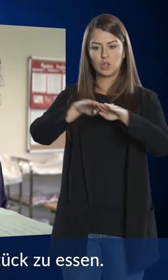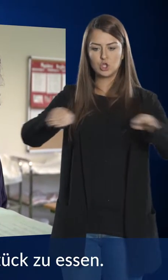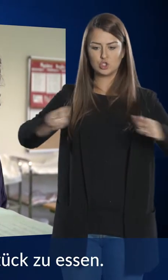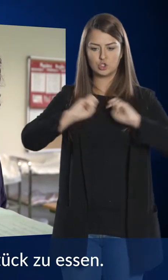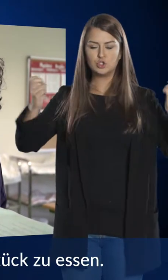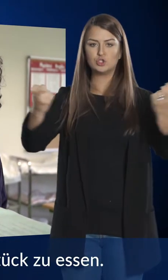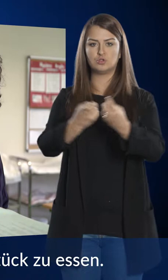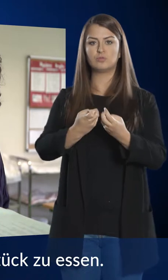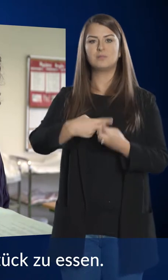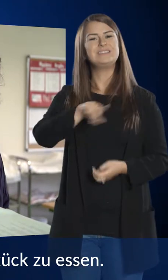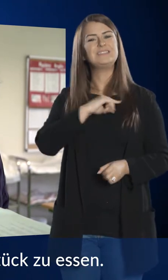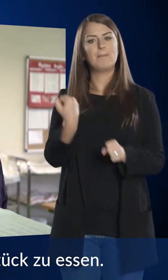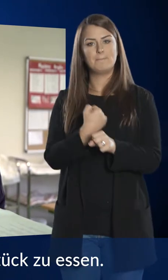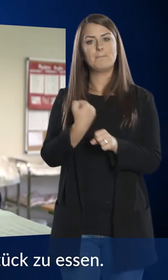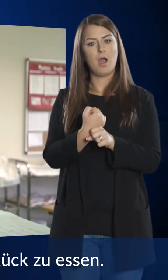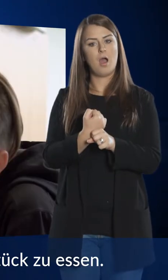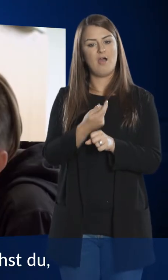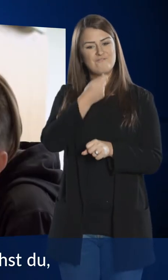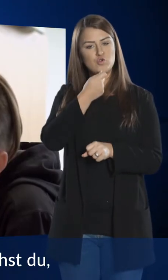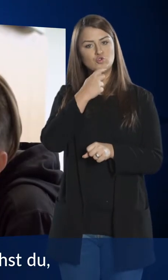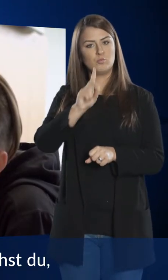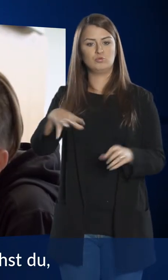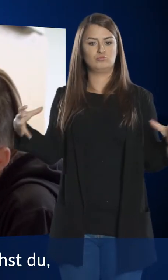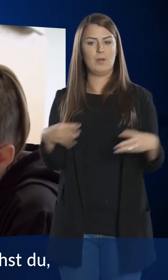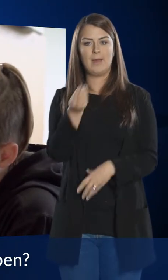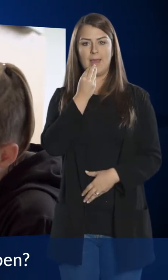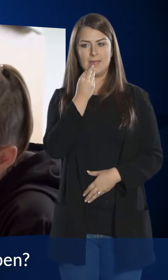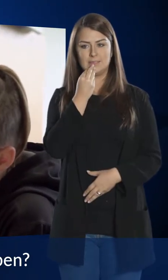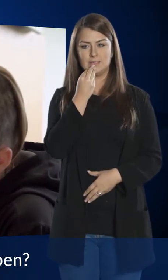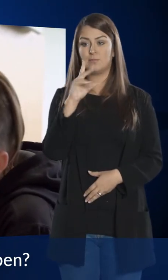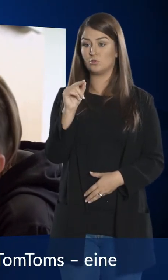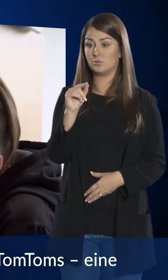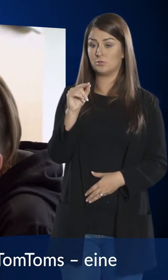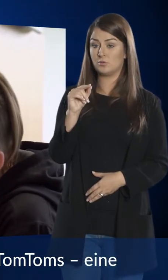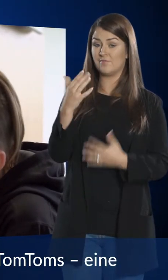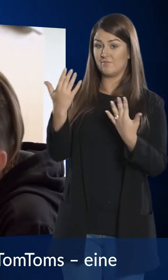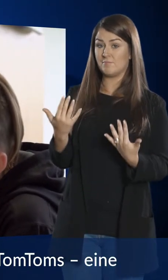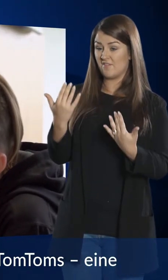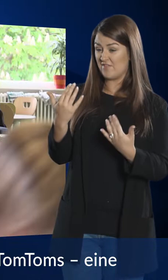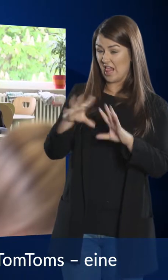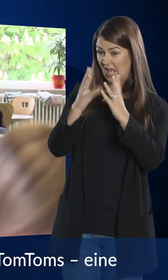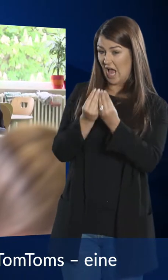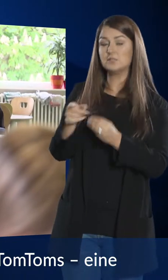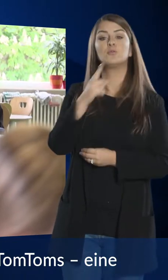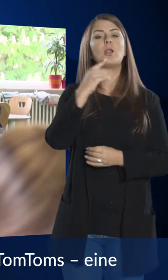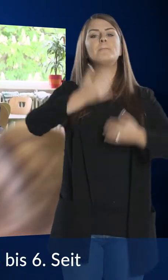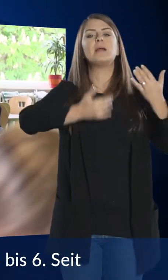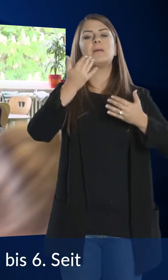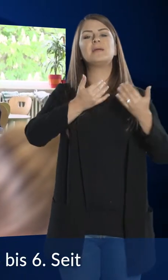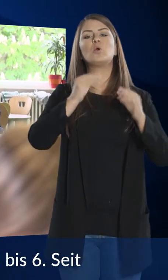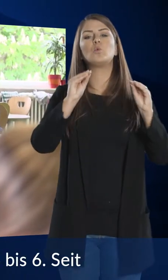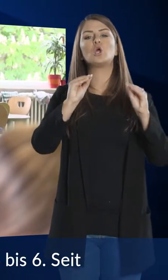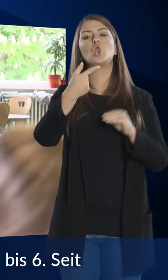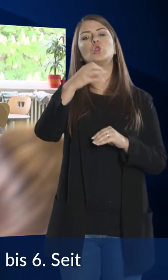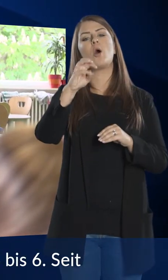sitzen und das selbstgemachte Frühstück zu essen. Wie viele Viertel brauchst du, um ein Ganzes zu haben? Mathematikunterricht bei den TomToms, eine